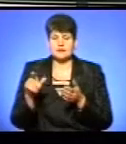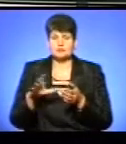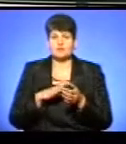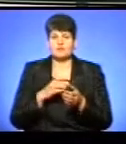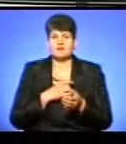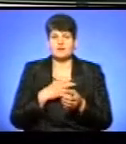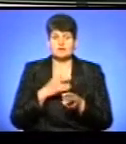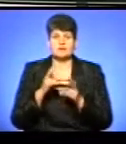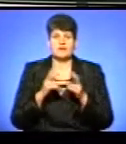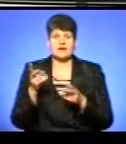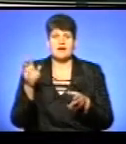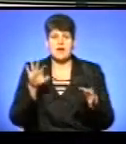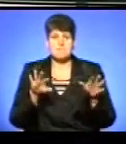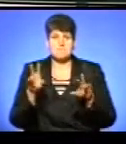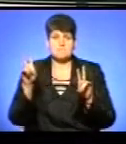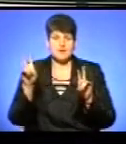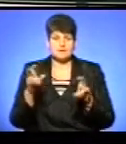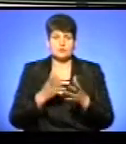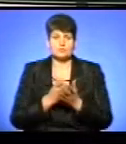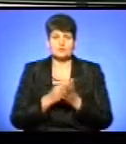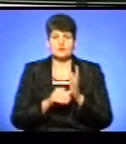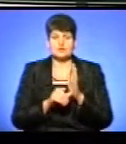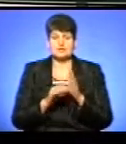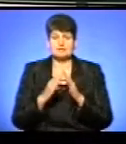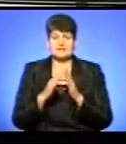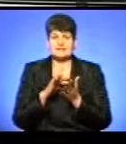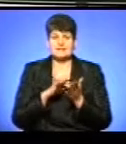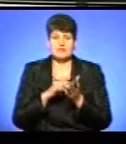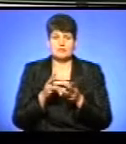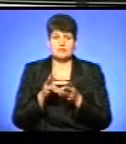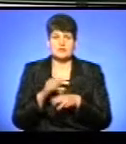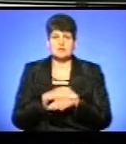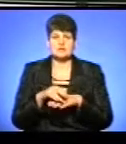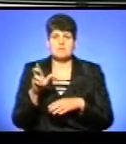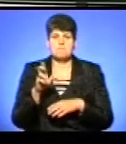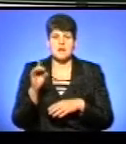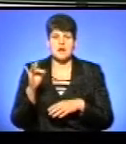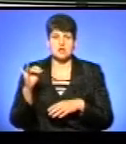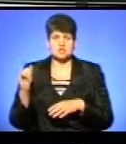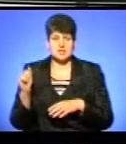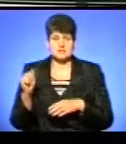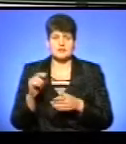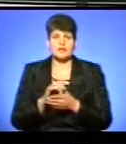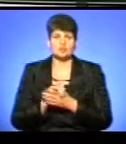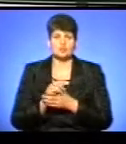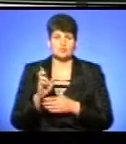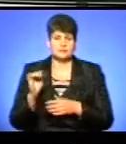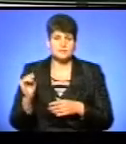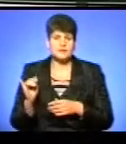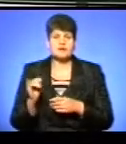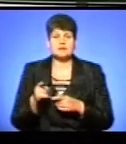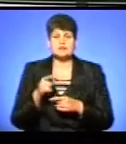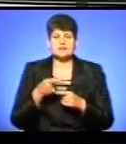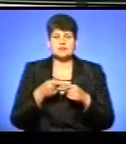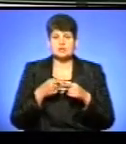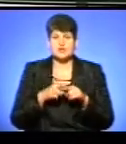підприємстві «Карпати», яке обслуговує шість будинків з центральним опаленням на вулиці Бережанській у мікрорайоні «Дружба». За словами інженера